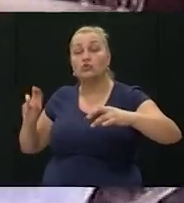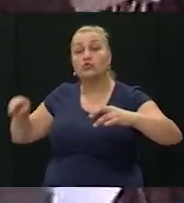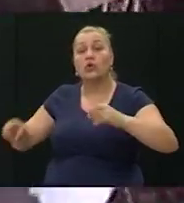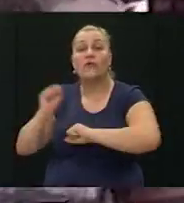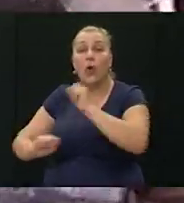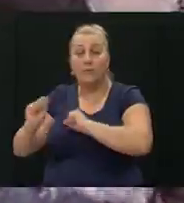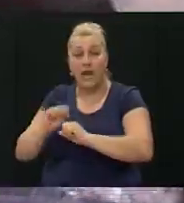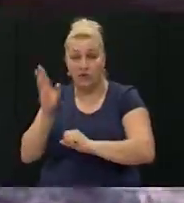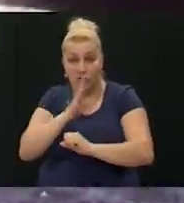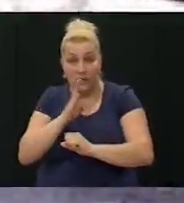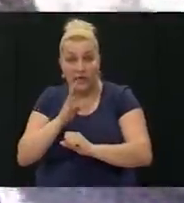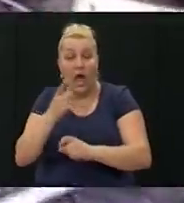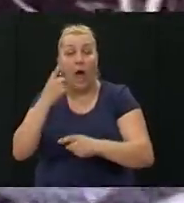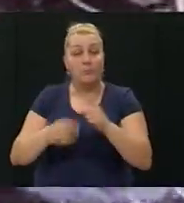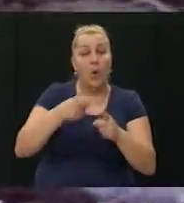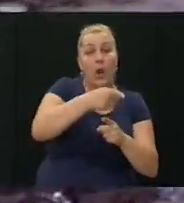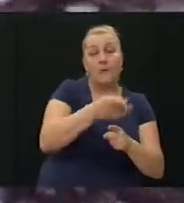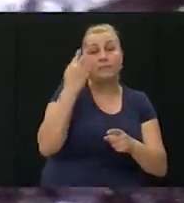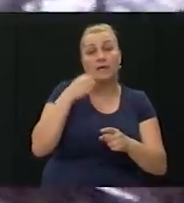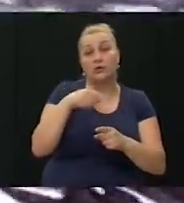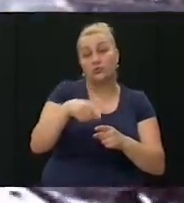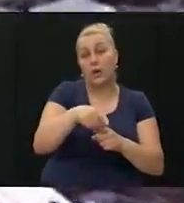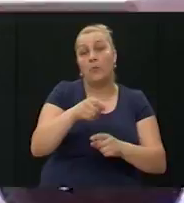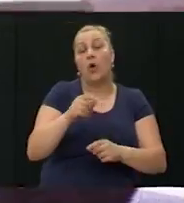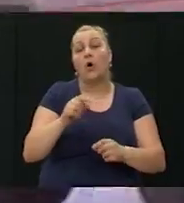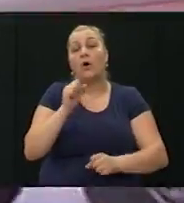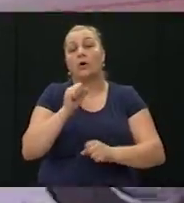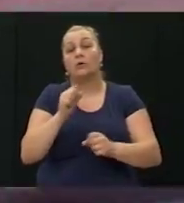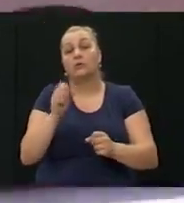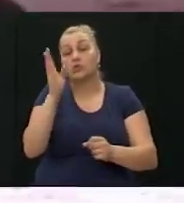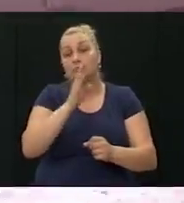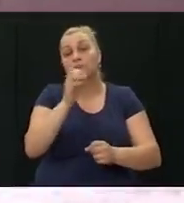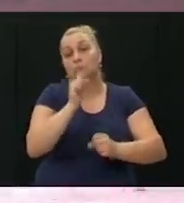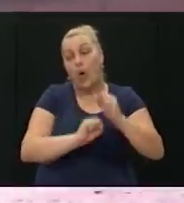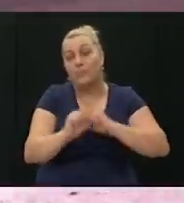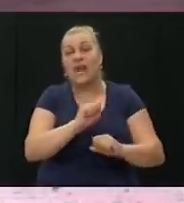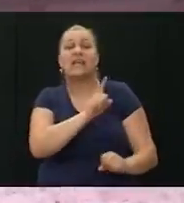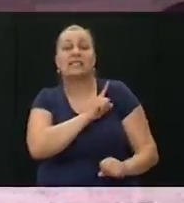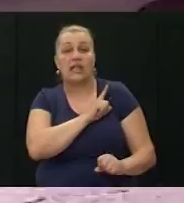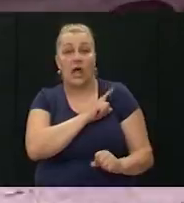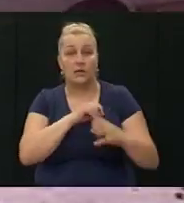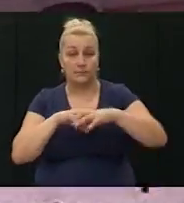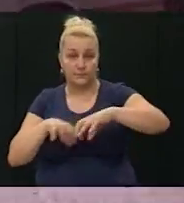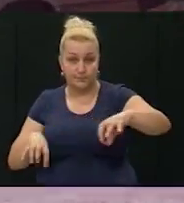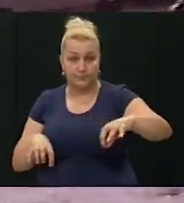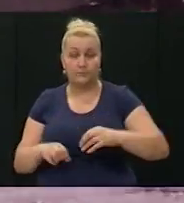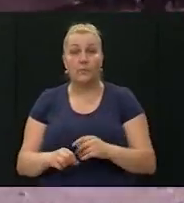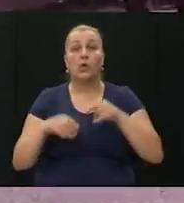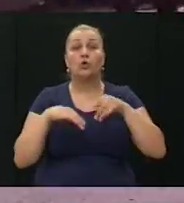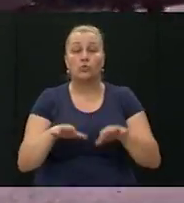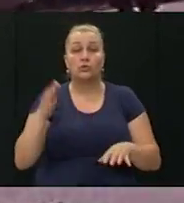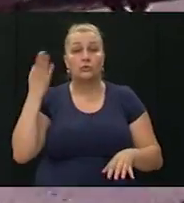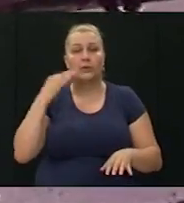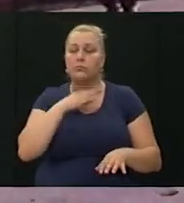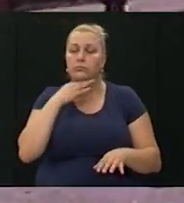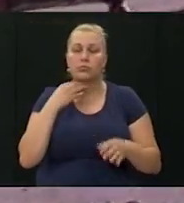u Šibeniku u obrani Šibenika dok smo mi sa pola snaga posjedali obranu Zadra. Ljudi su nam